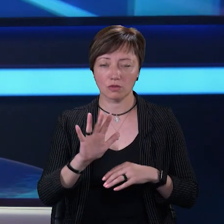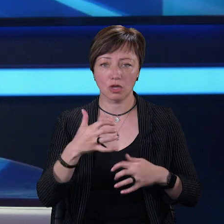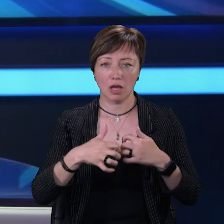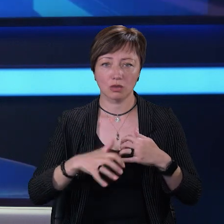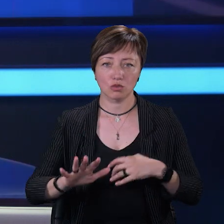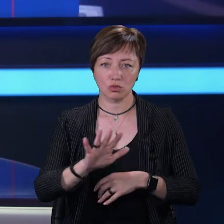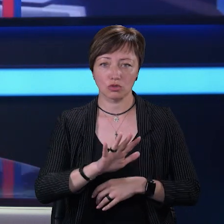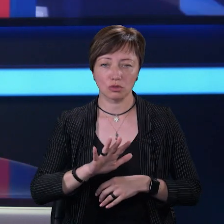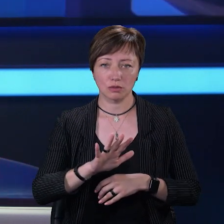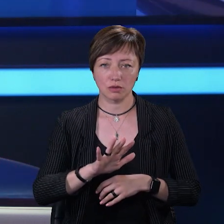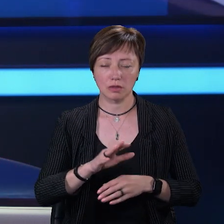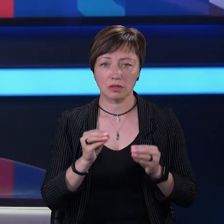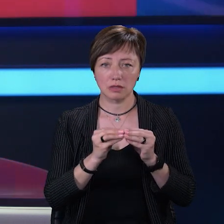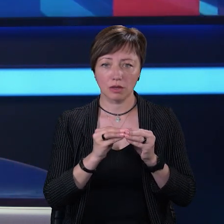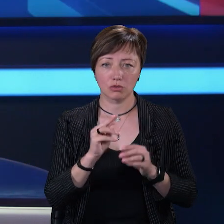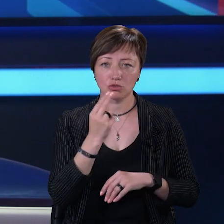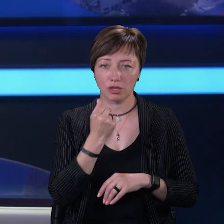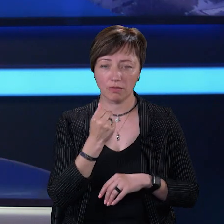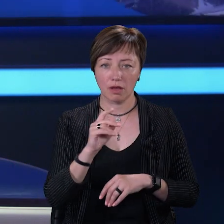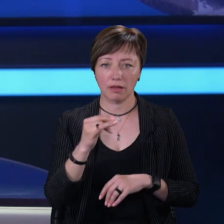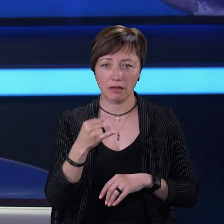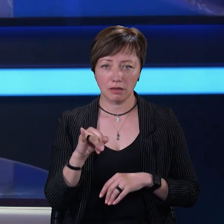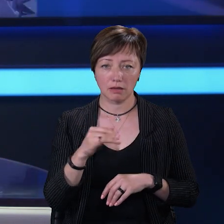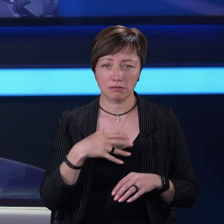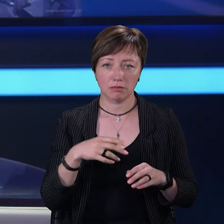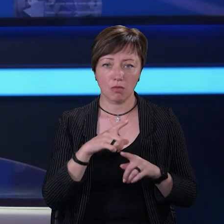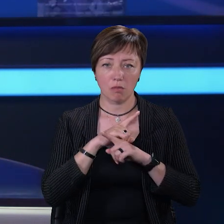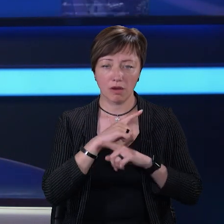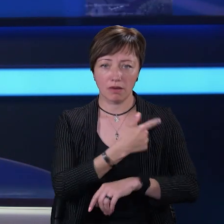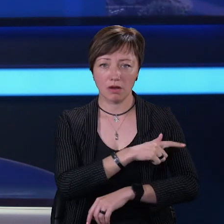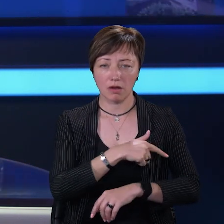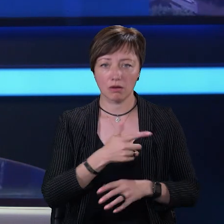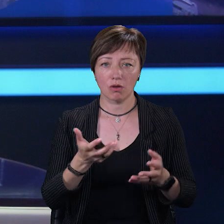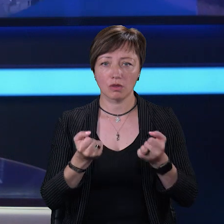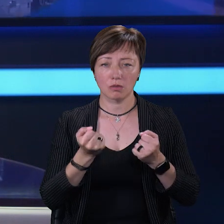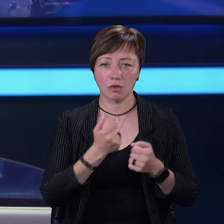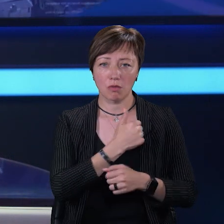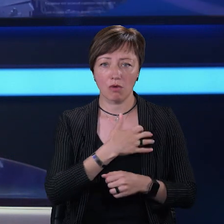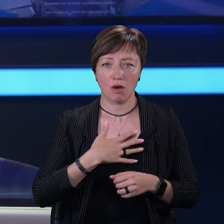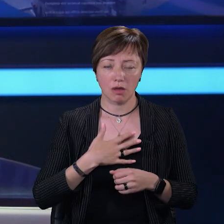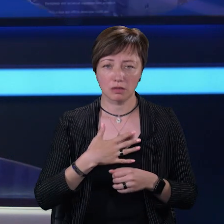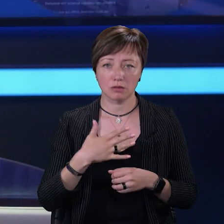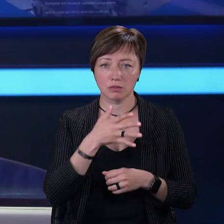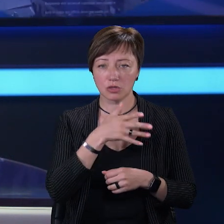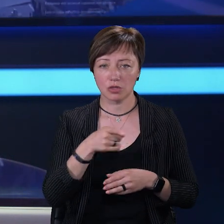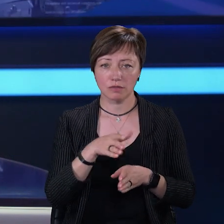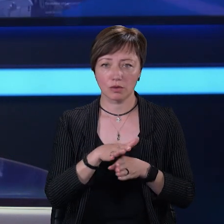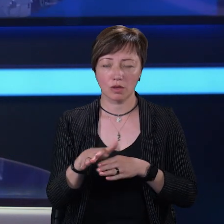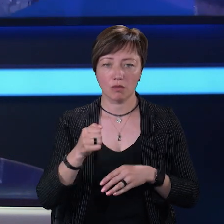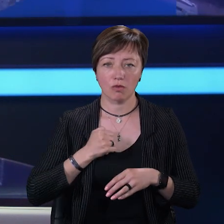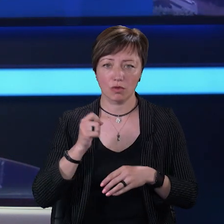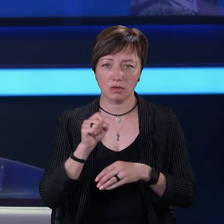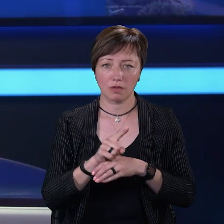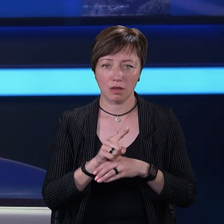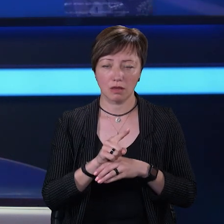Херсонщині. 10 червня Андрій Данилюк помер у лікарні від отриманих поранень під час виконання бойового